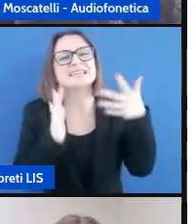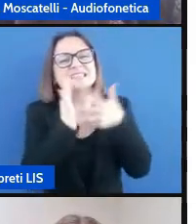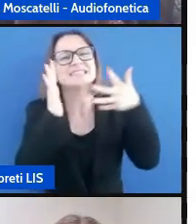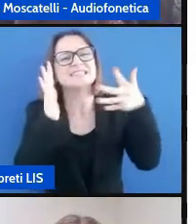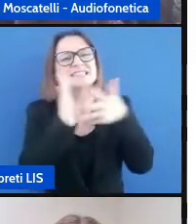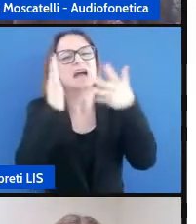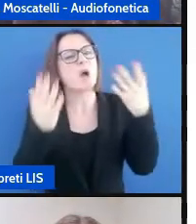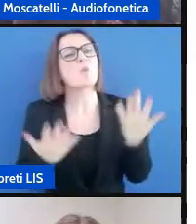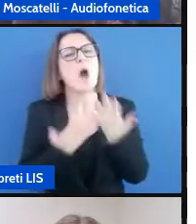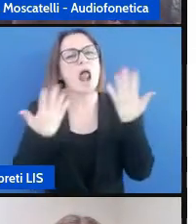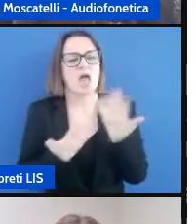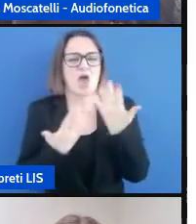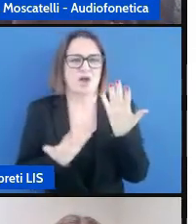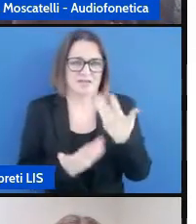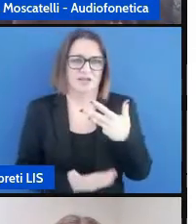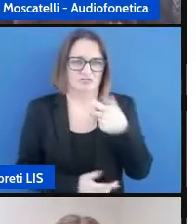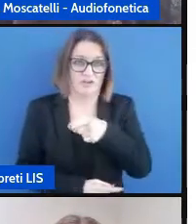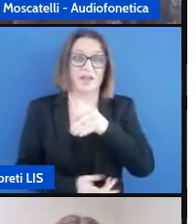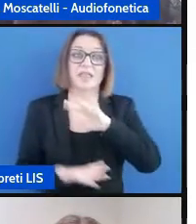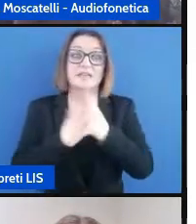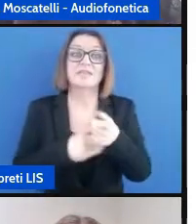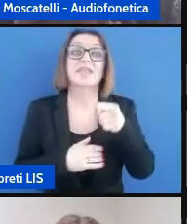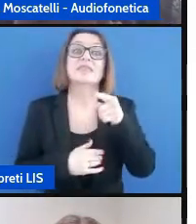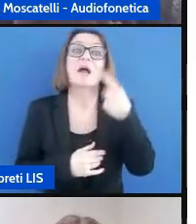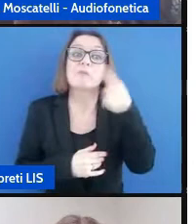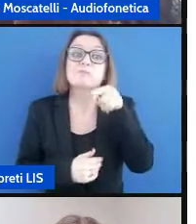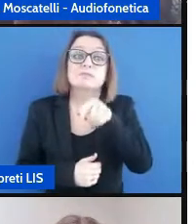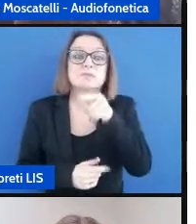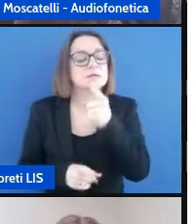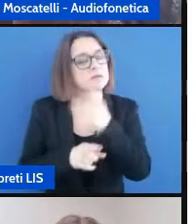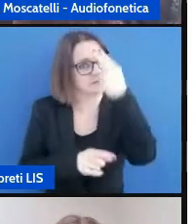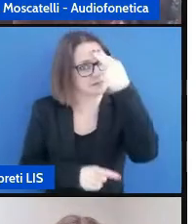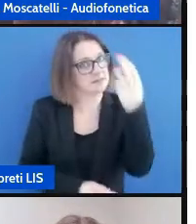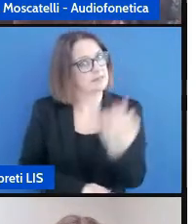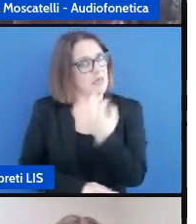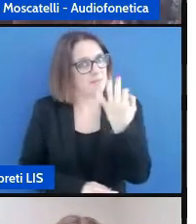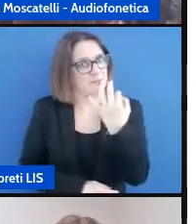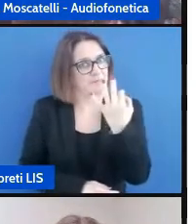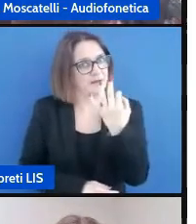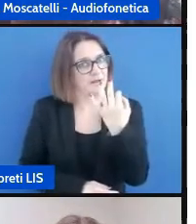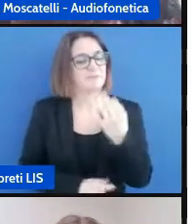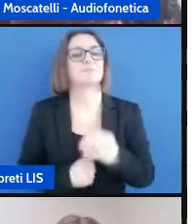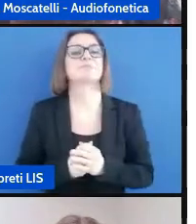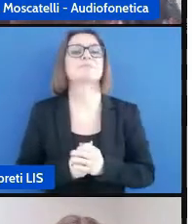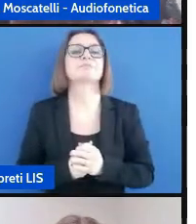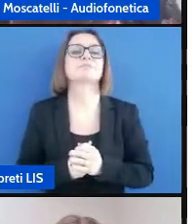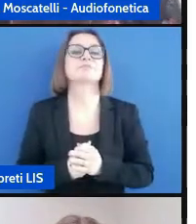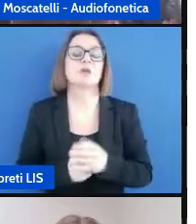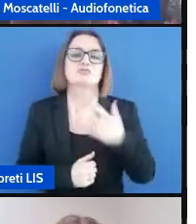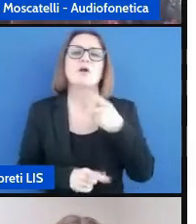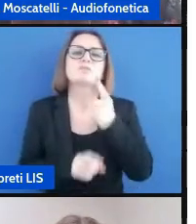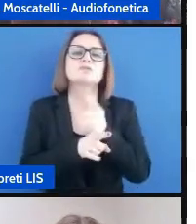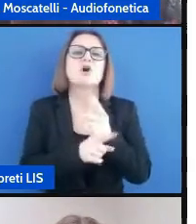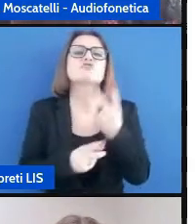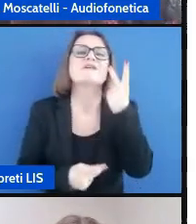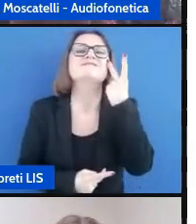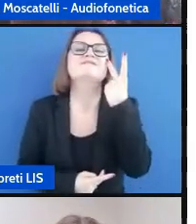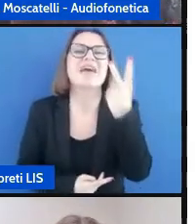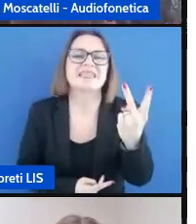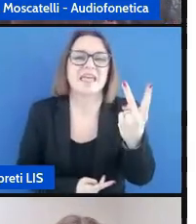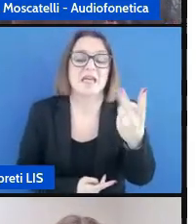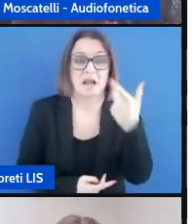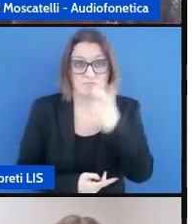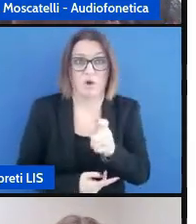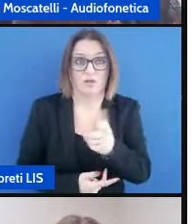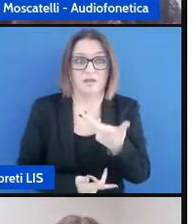quindi è un focus da tenere molto in mente ha necessità di vedere questo perché perché i bambini